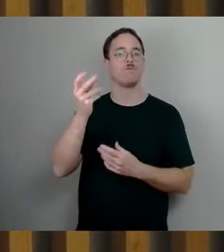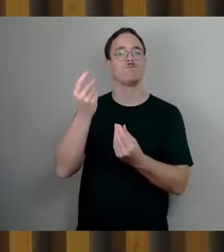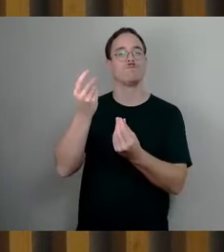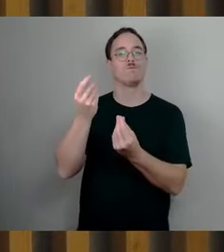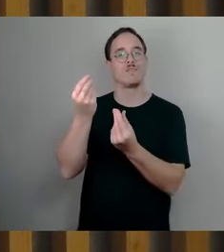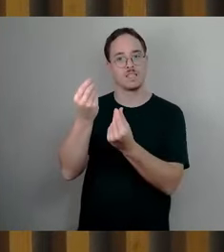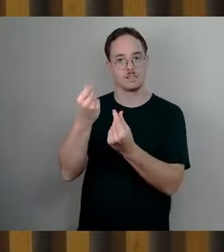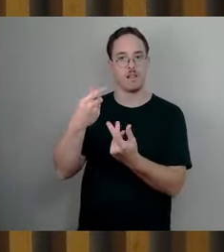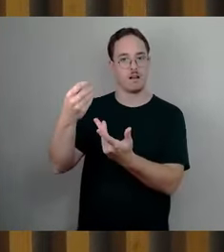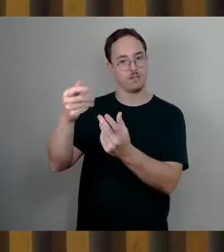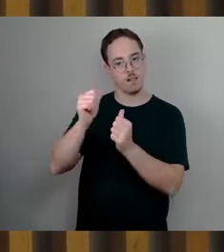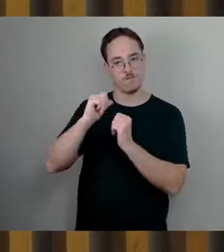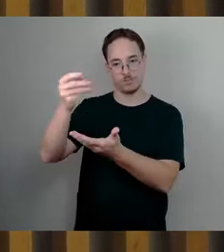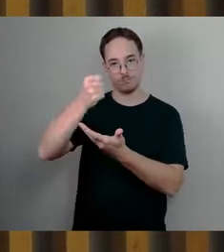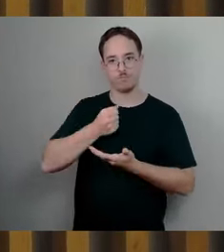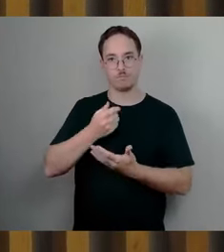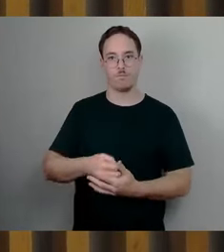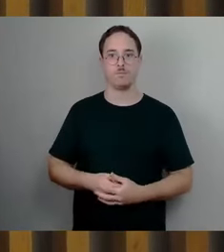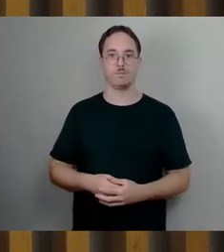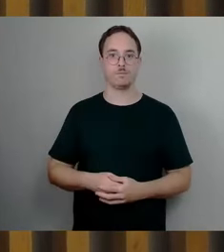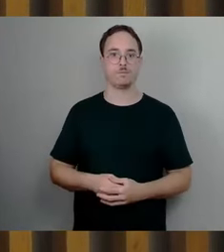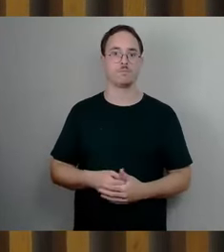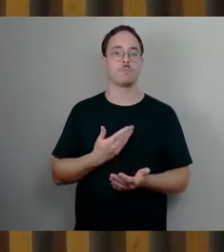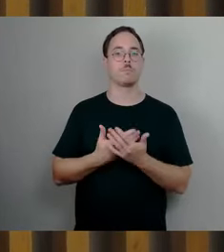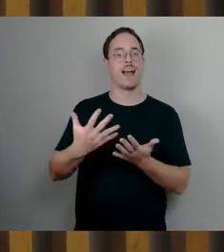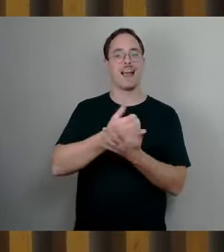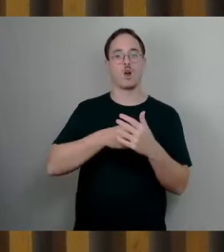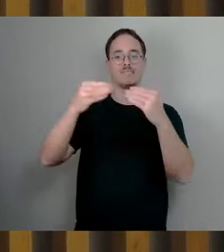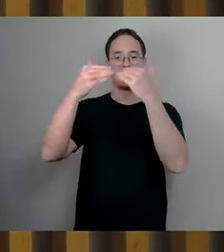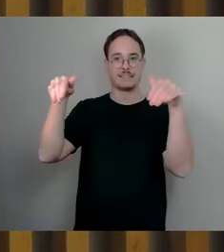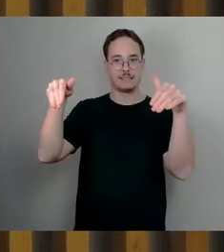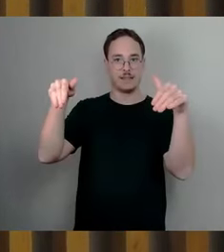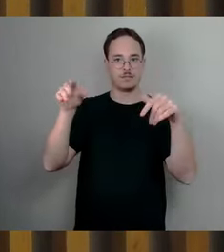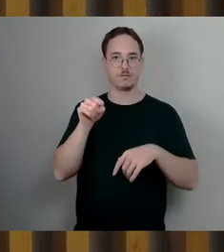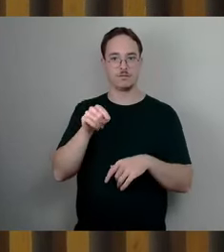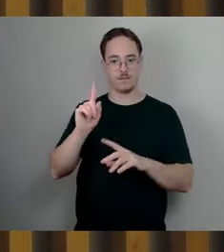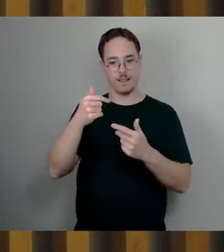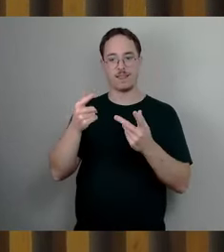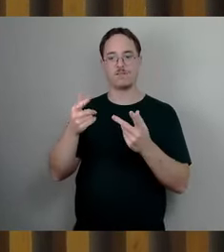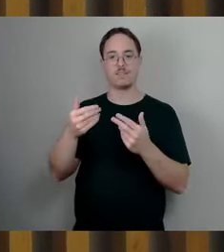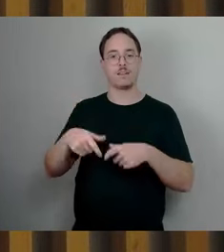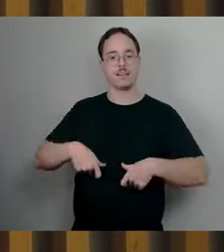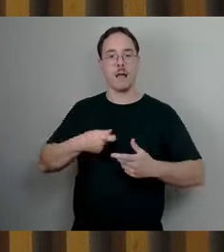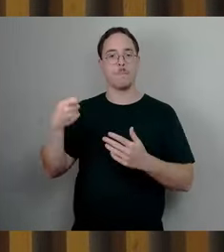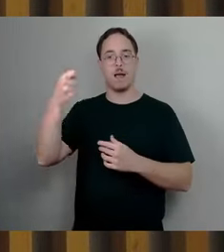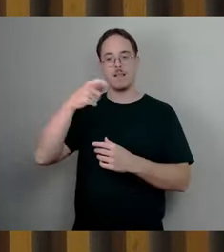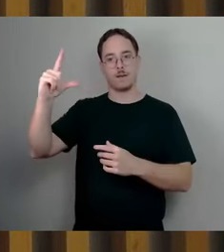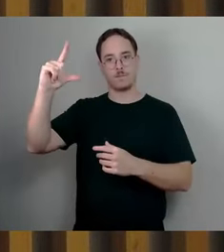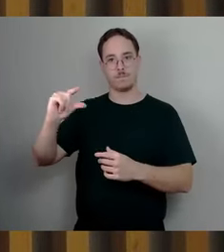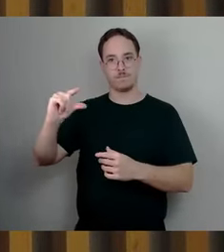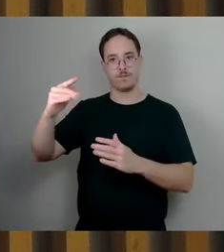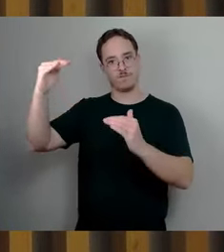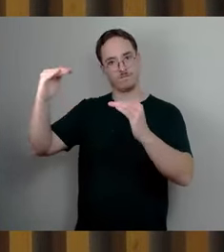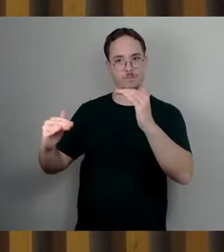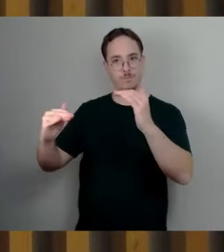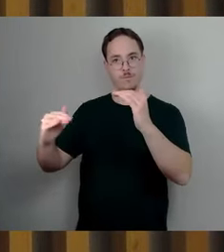Ab welchen Einkommensgrenzen ist eine Reduzierung möglich, bzw. da ja im Antragsformular auch Ausgaben wie Miete,